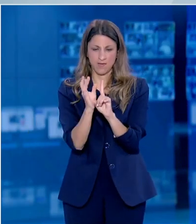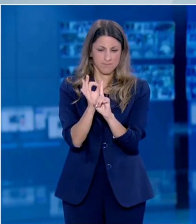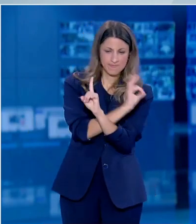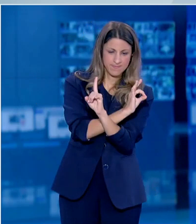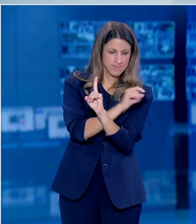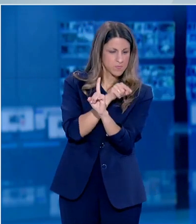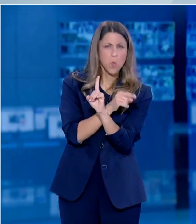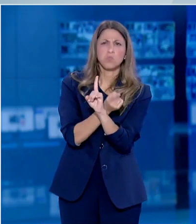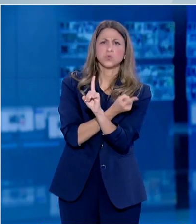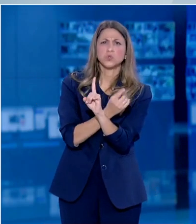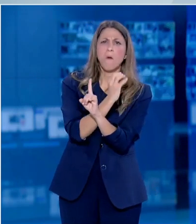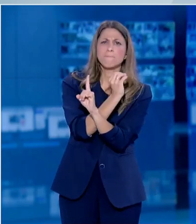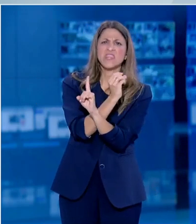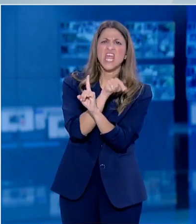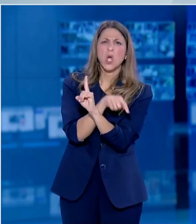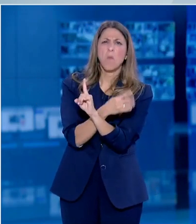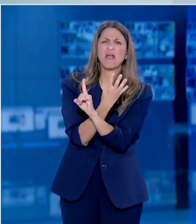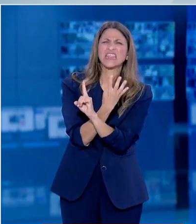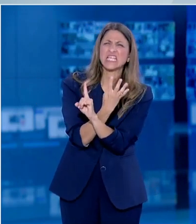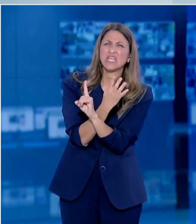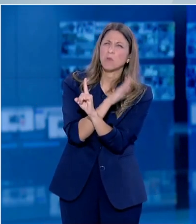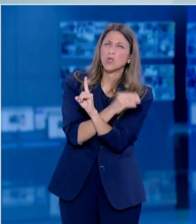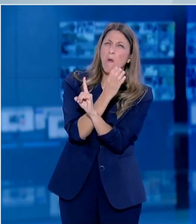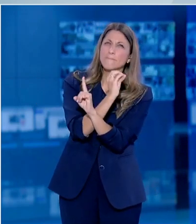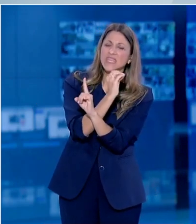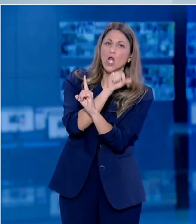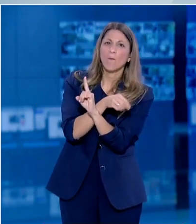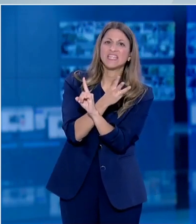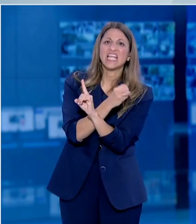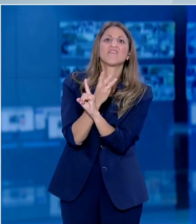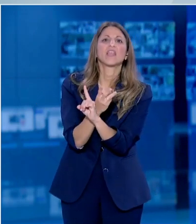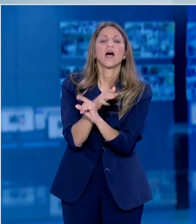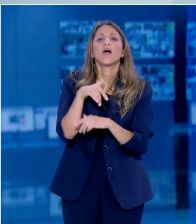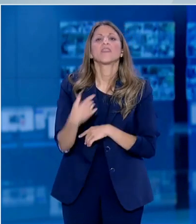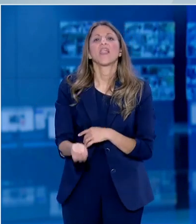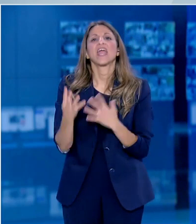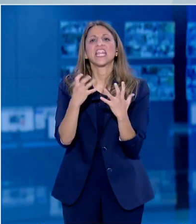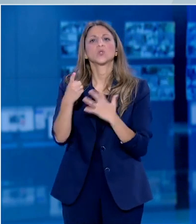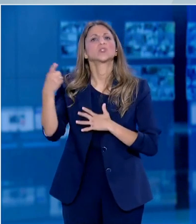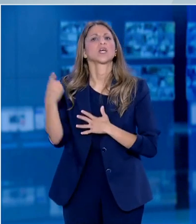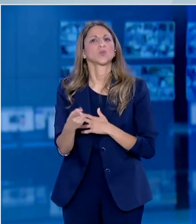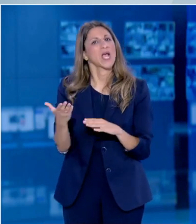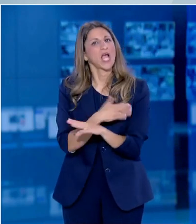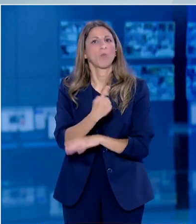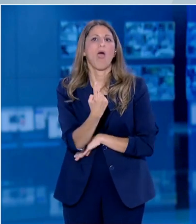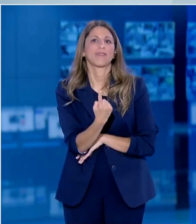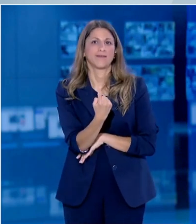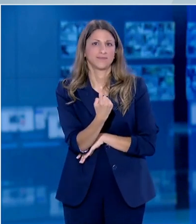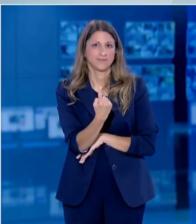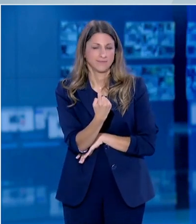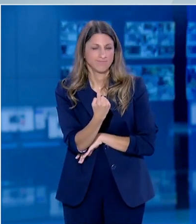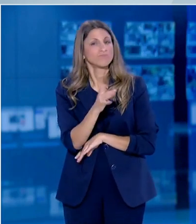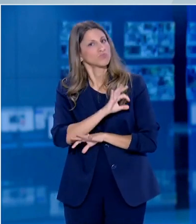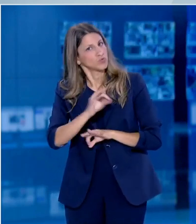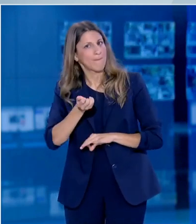στο 0,4 0,37 με μαθηματική ακρίβεια 98% ότι είναι κάτω από το 1. Άρα τα μαθηματικά μας